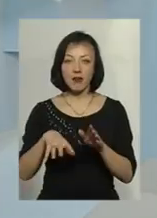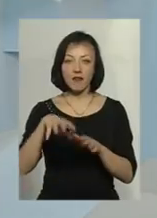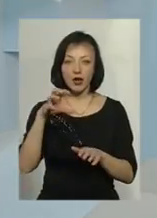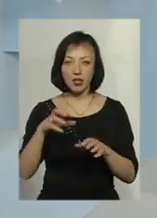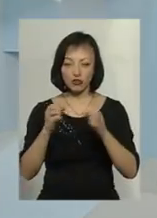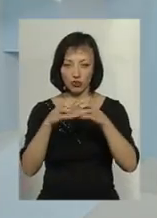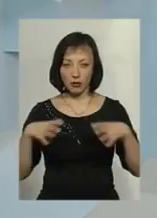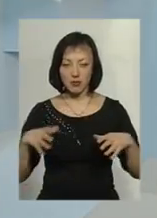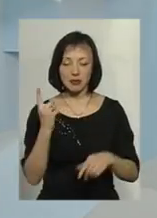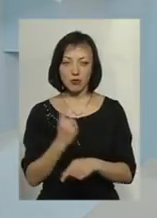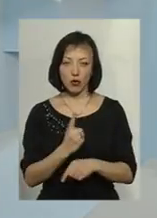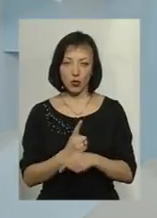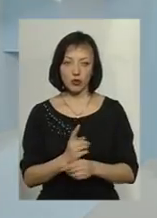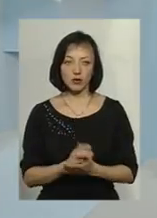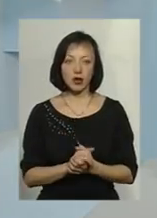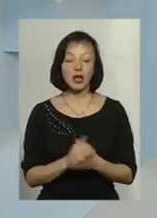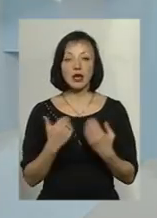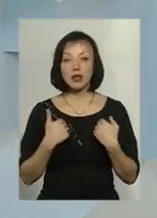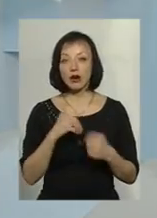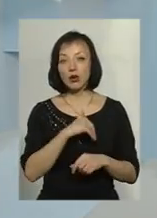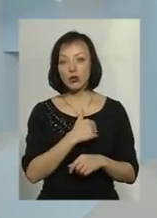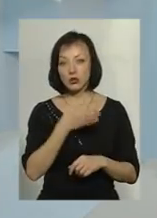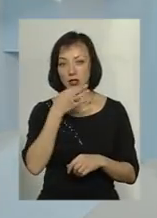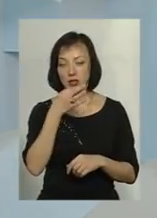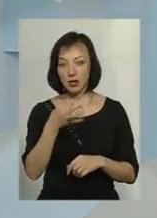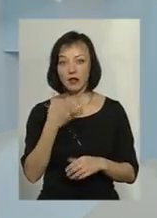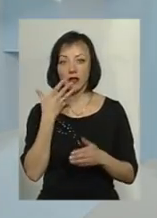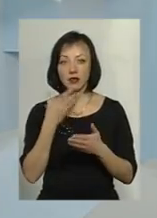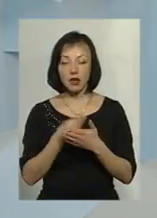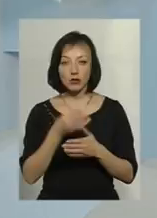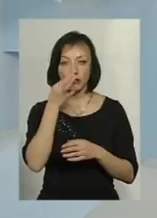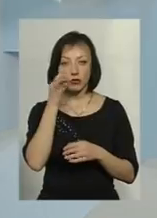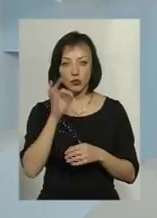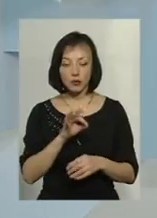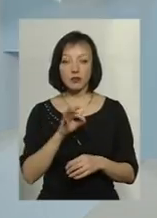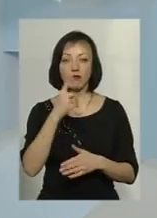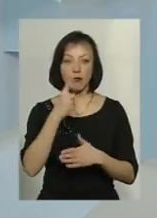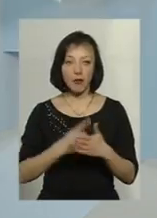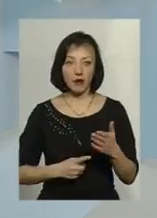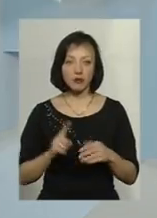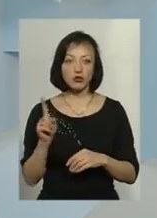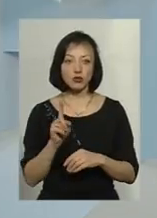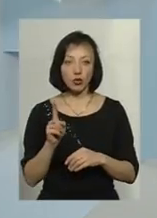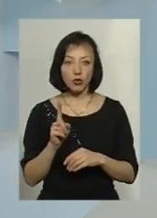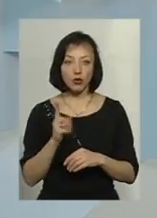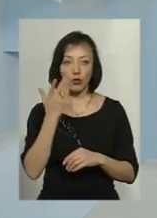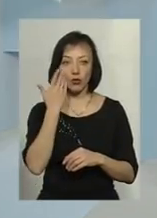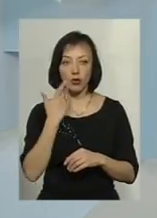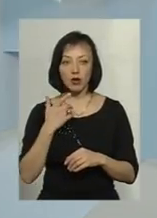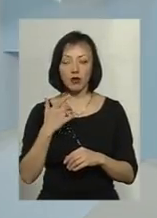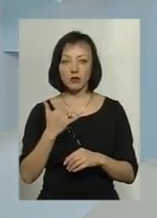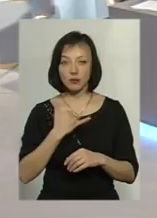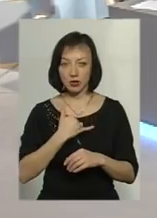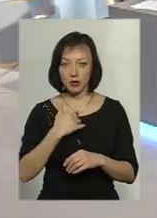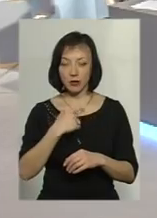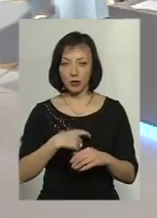категорично заборонено. Я хочу сказати, що навіть на своєму власному досвіді не раз переконувався, коли я включав в